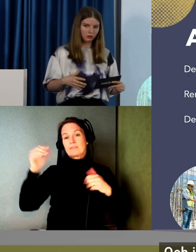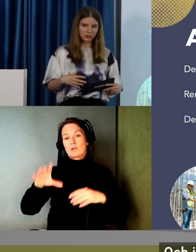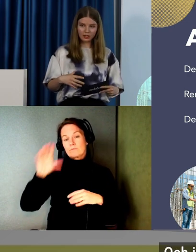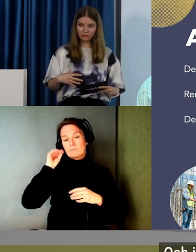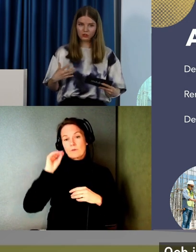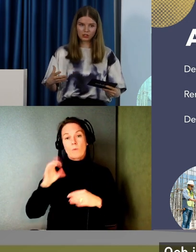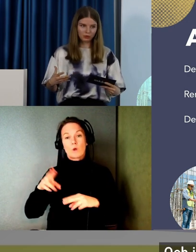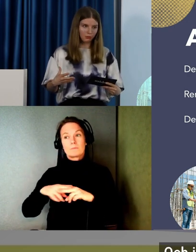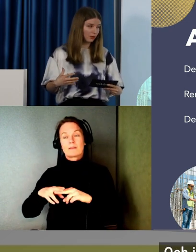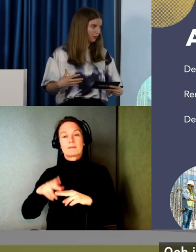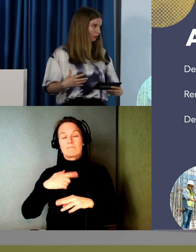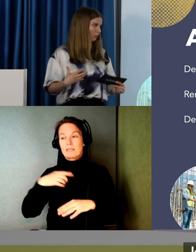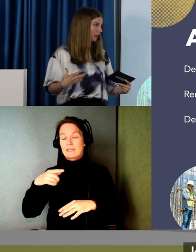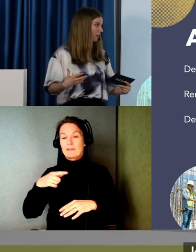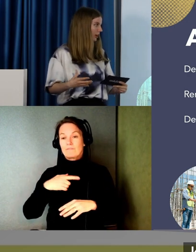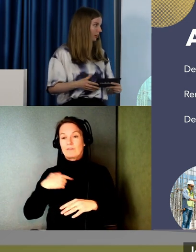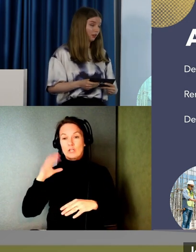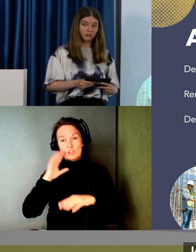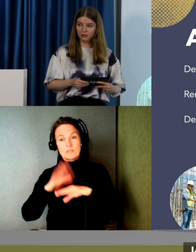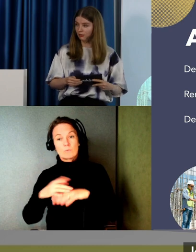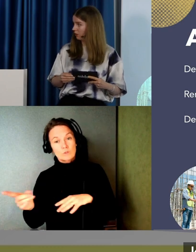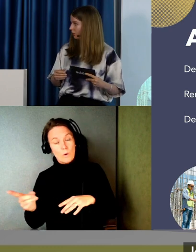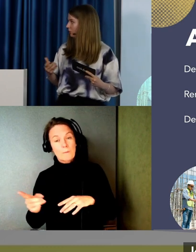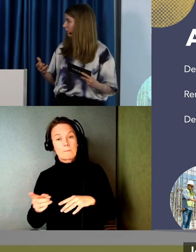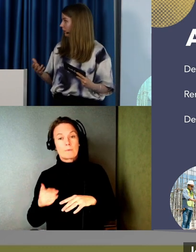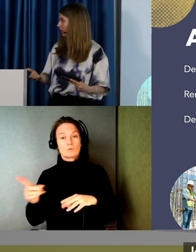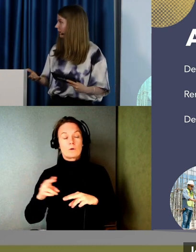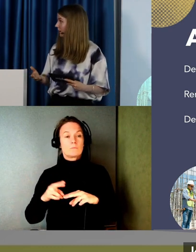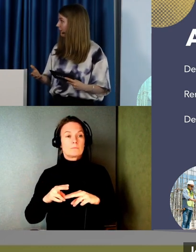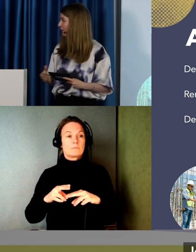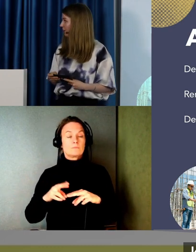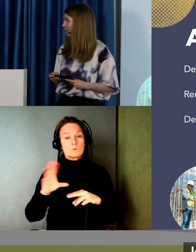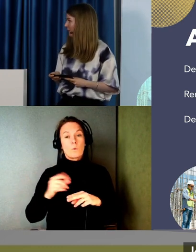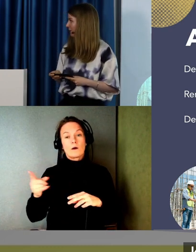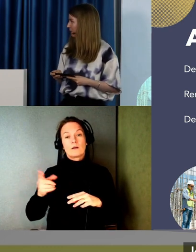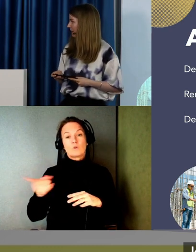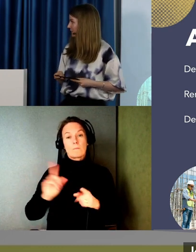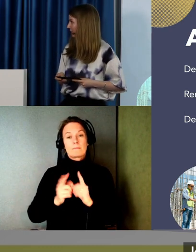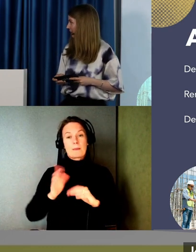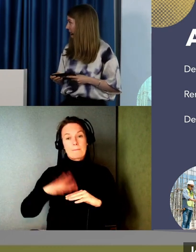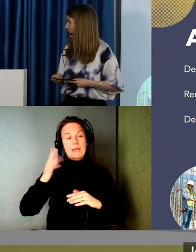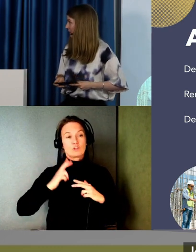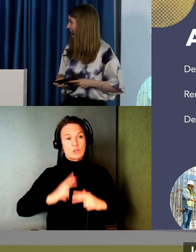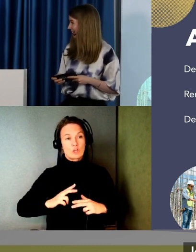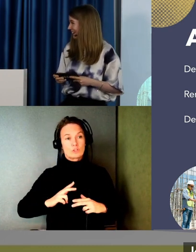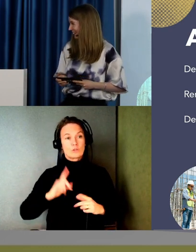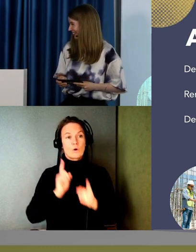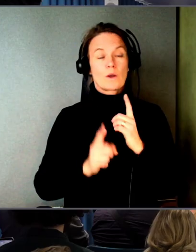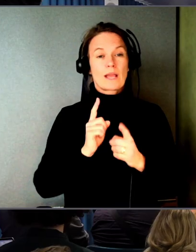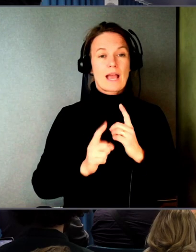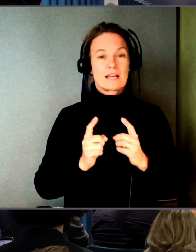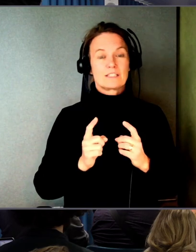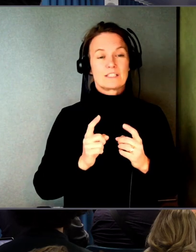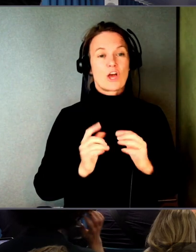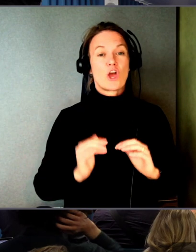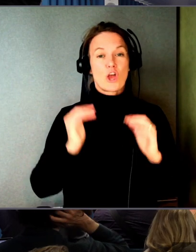hörda. Och känner att vi lyssnar på dem. Kommer ju det öka till kundnöjdheten. Och kanske öka lite konvertering. Ja,